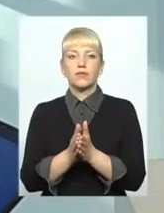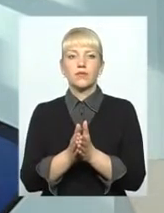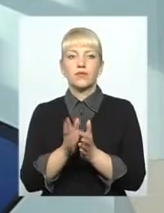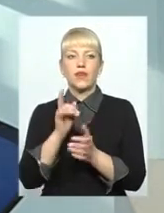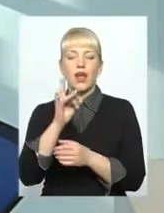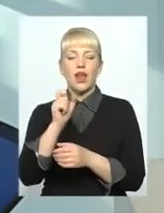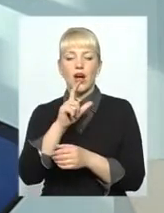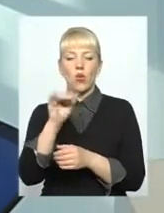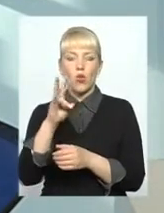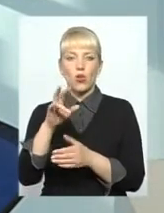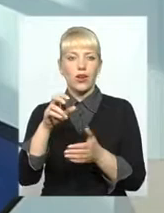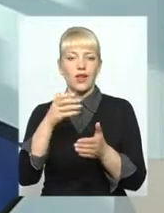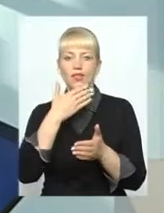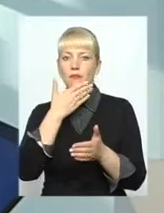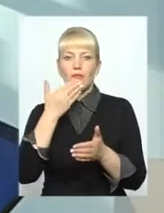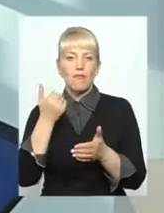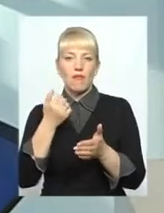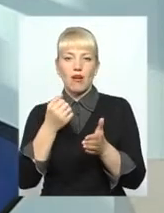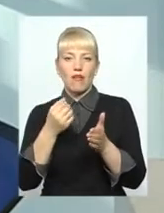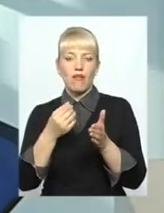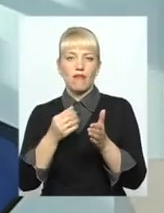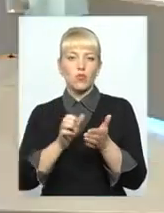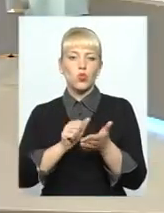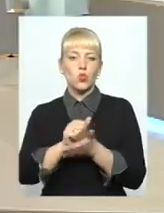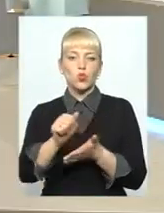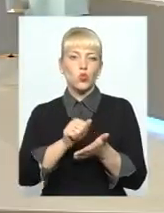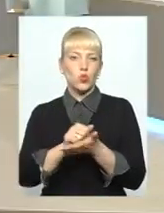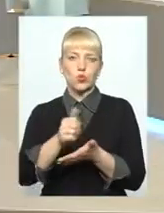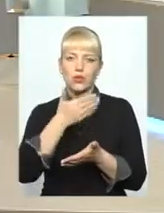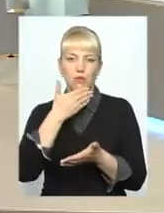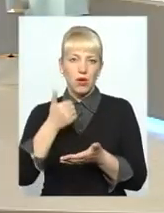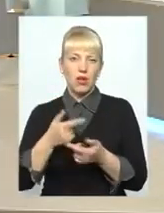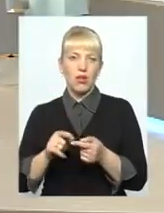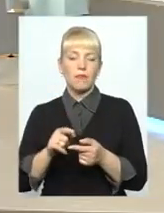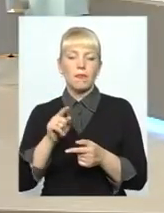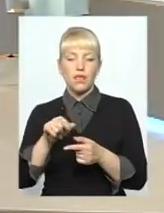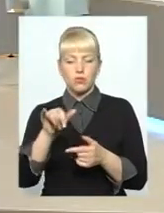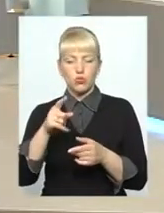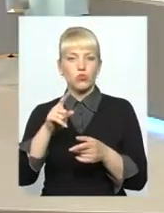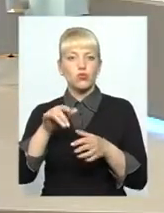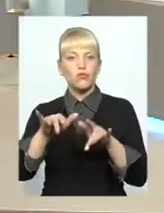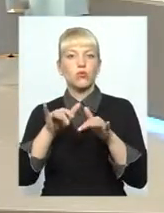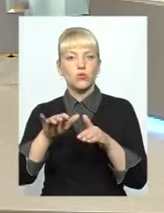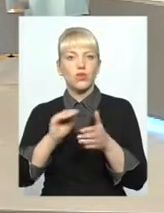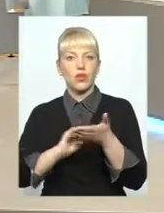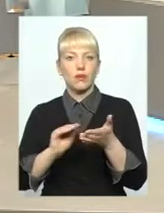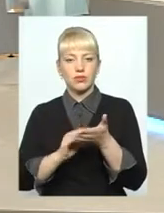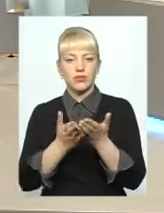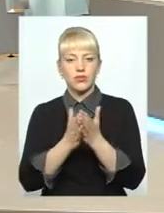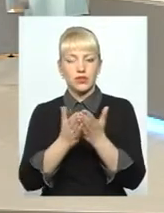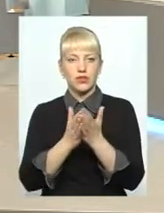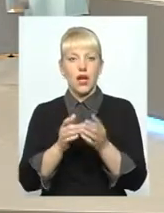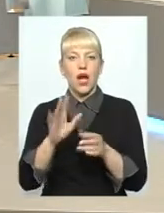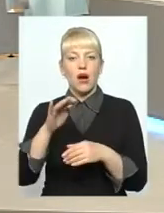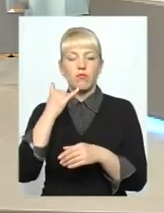він у нас в базі відмічений, як споживач, який сплачує по книжці, але потім дзвонять на горячу лінію